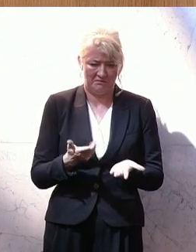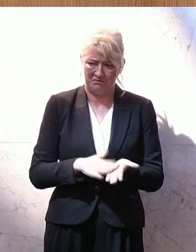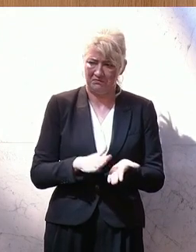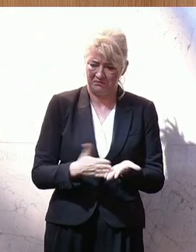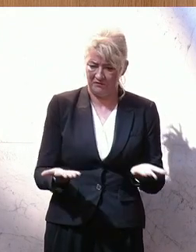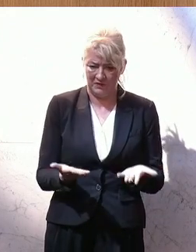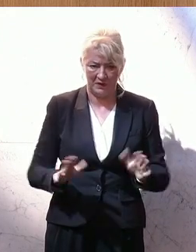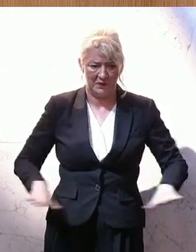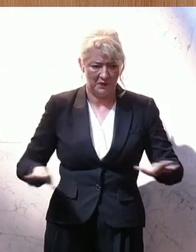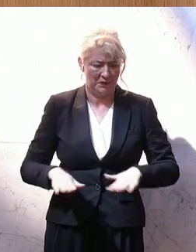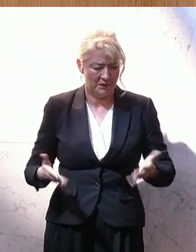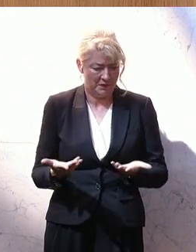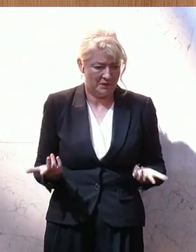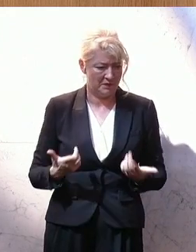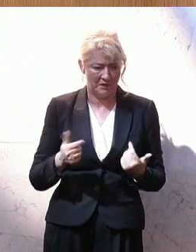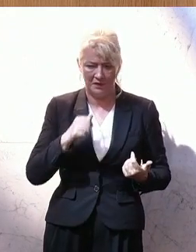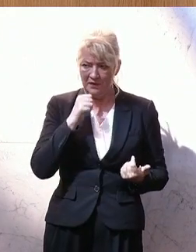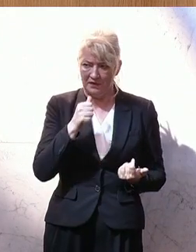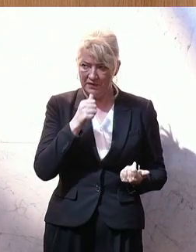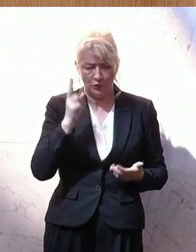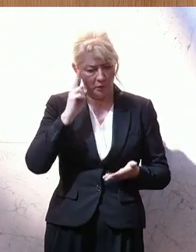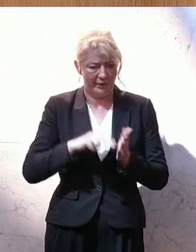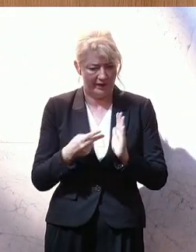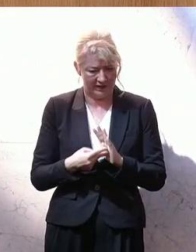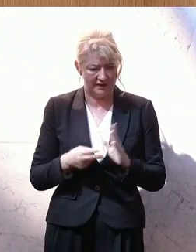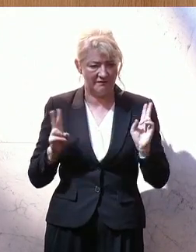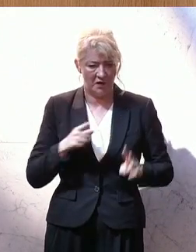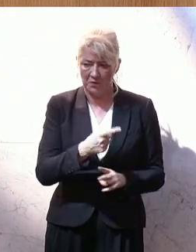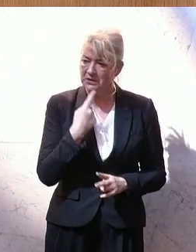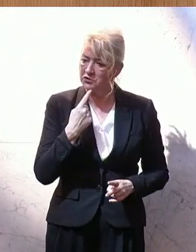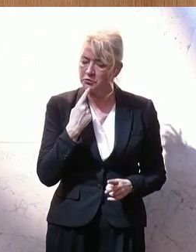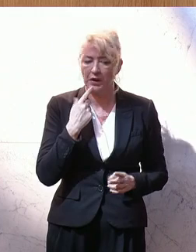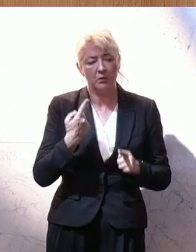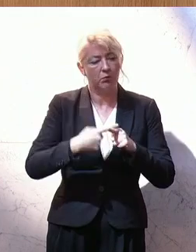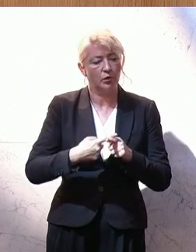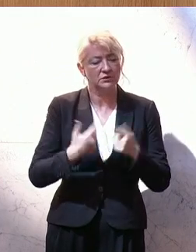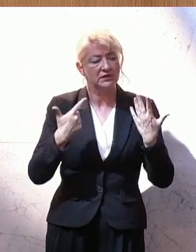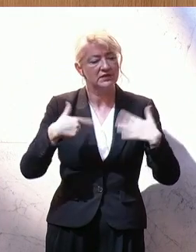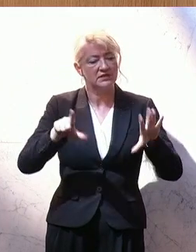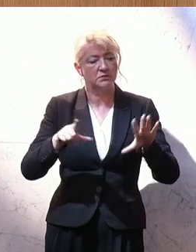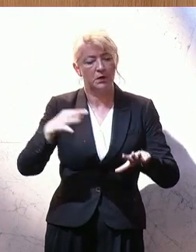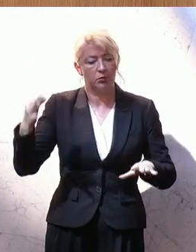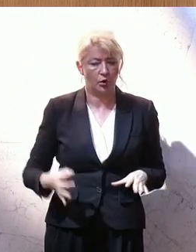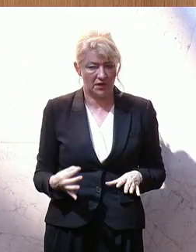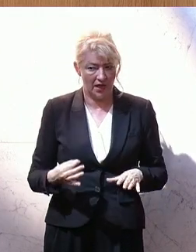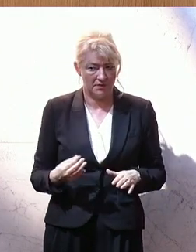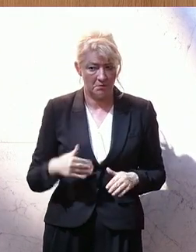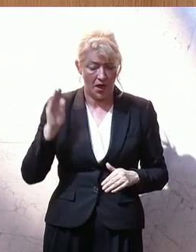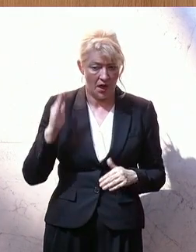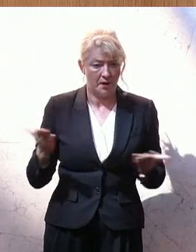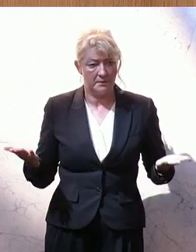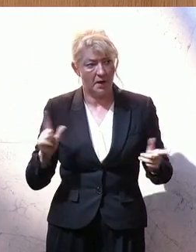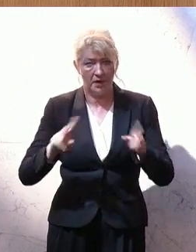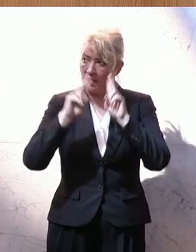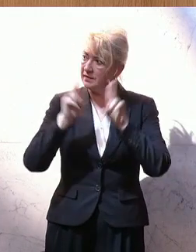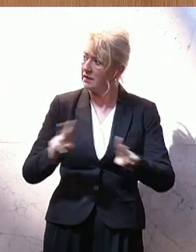isoliert gedacht und auch ein Stück weit unreflektiert. Denn Sie sprechen hier von einem Plus von 17 Prozent. Betrachtet man